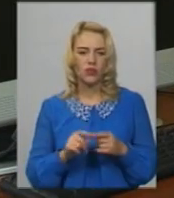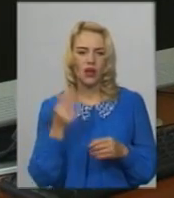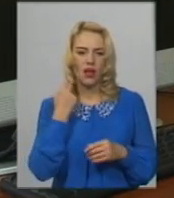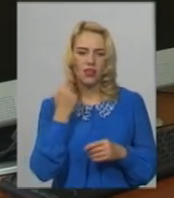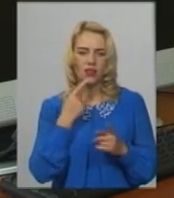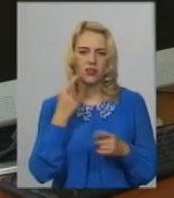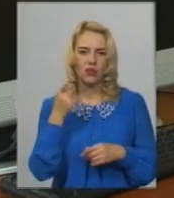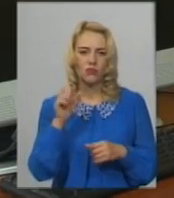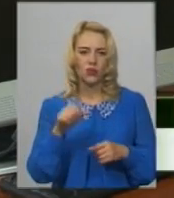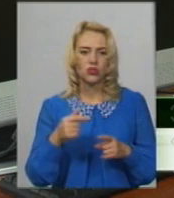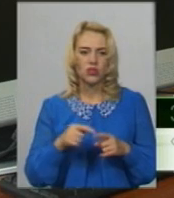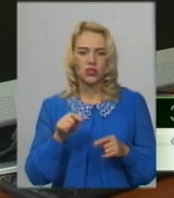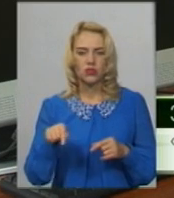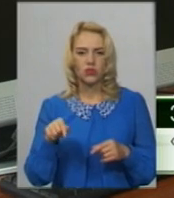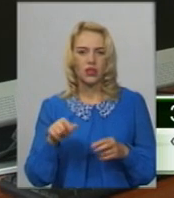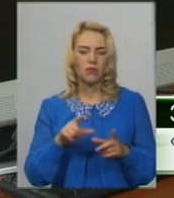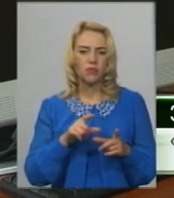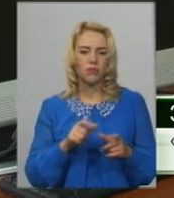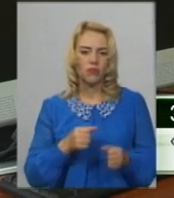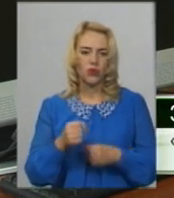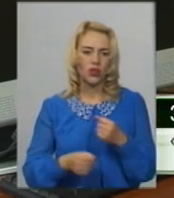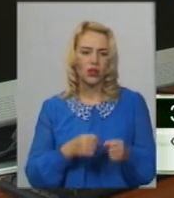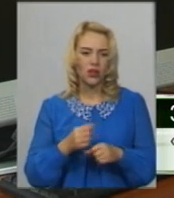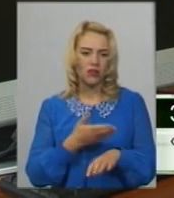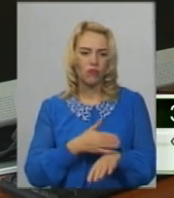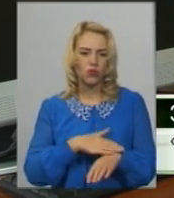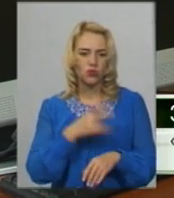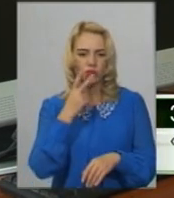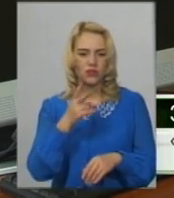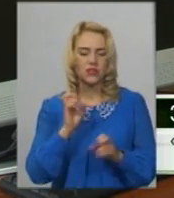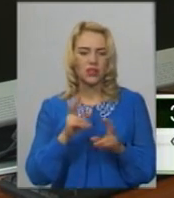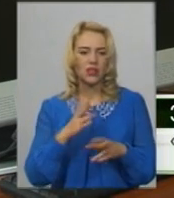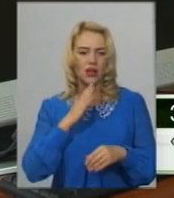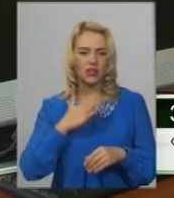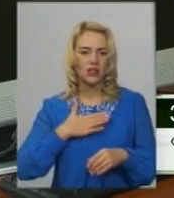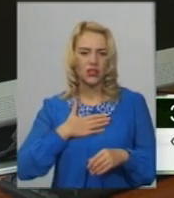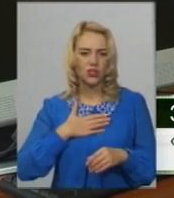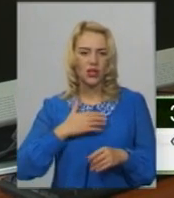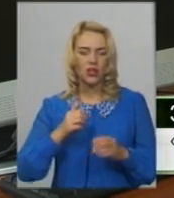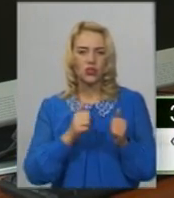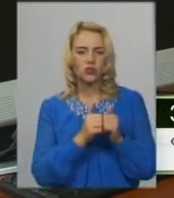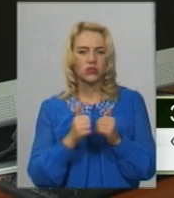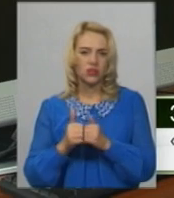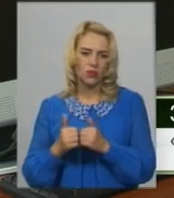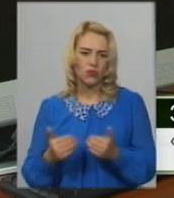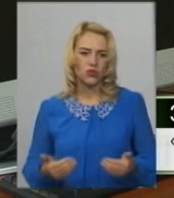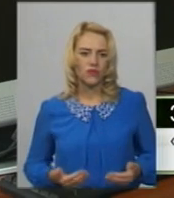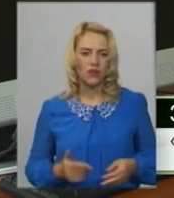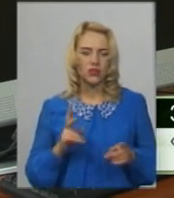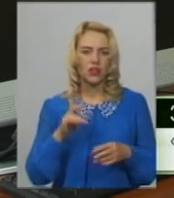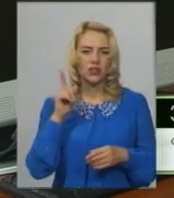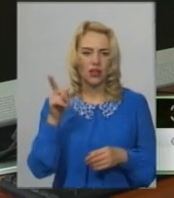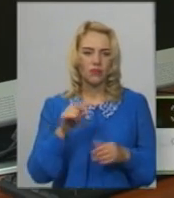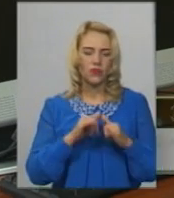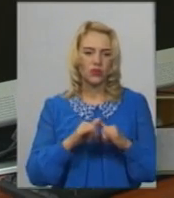далеко, думаю, може сюди під'їхати в Польщу, подивитися, як наші сусіди проживають, як вони там